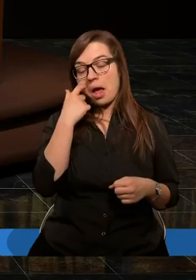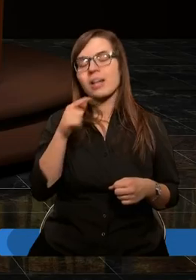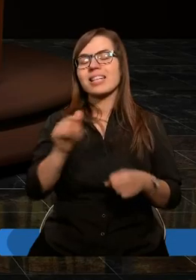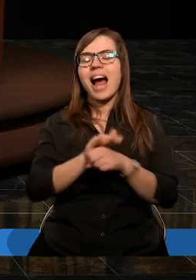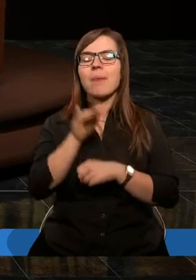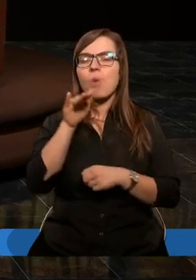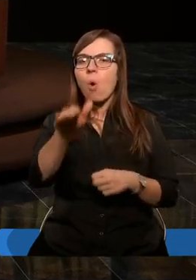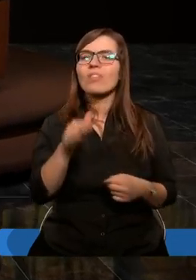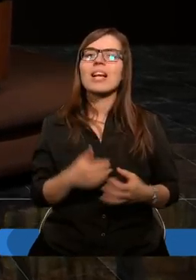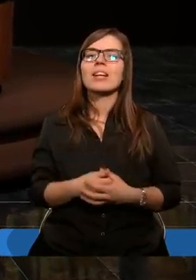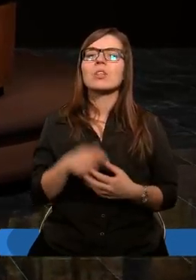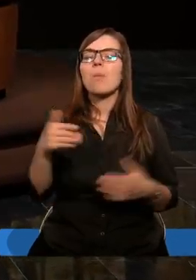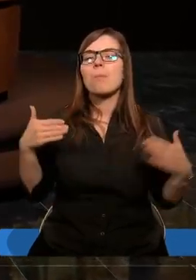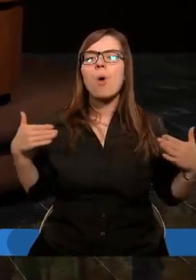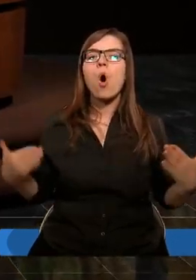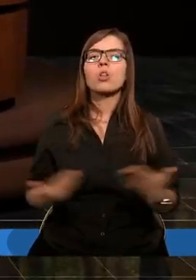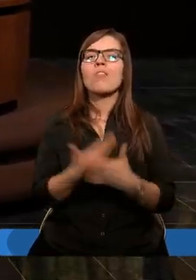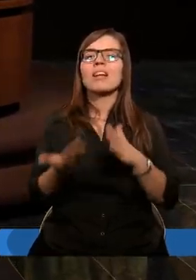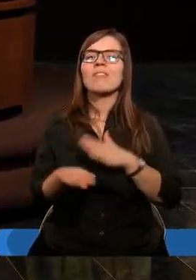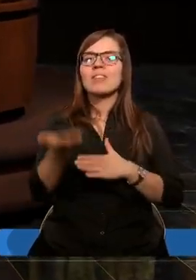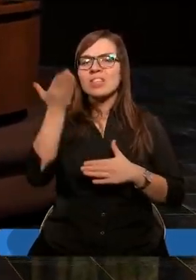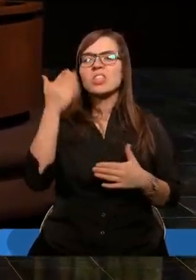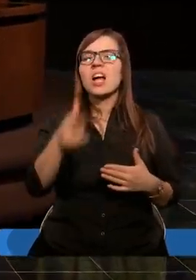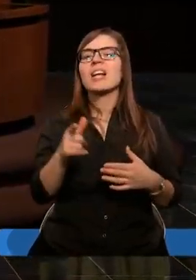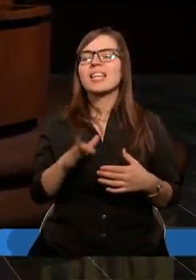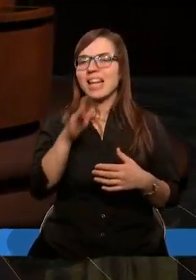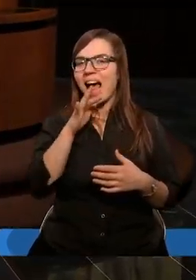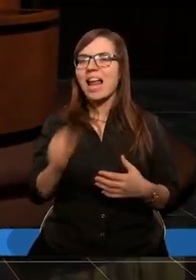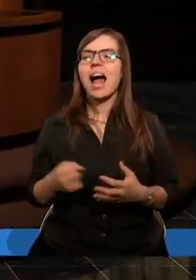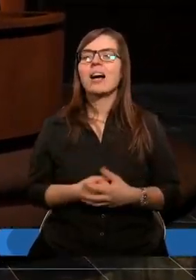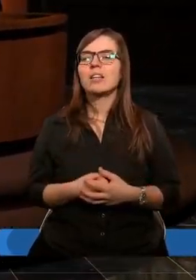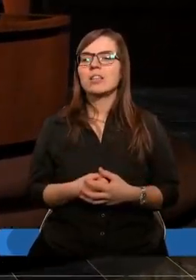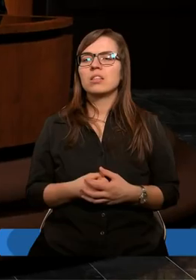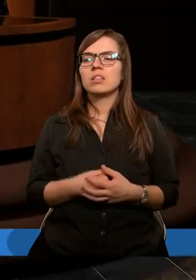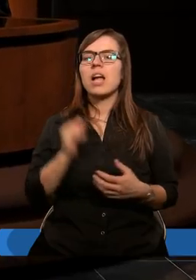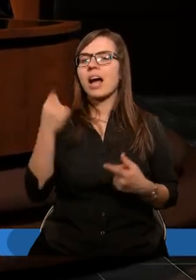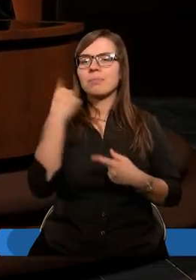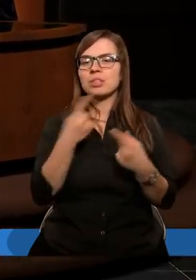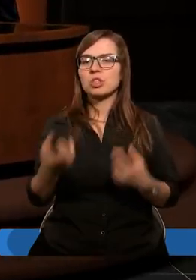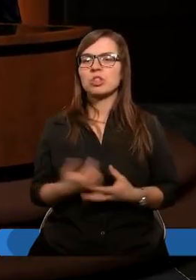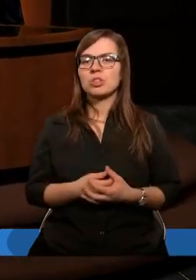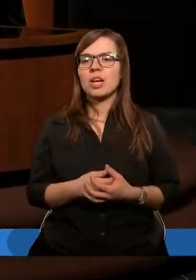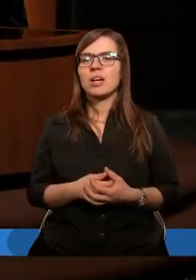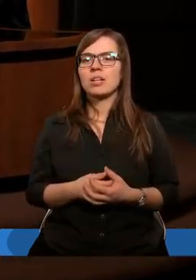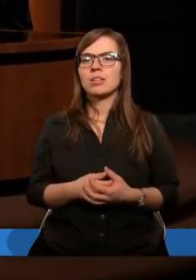zapowiedź ponownego wywyższenia etnicznego Izraela? Jak sądzicie?